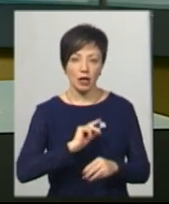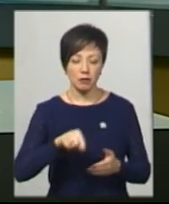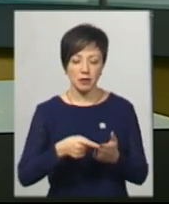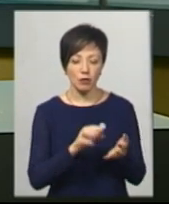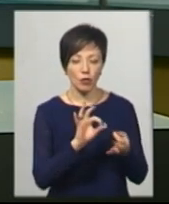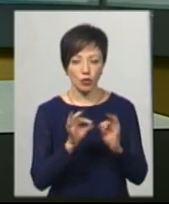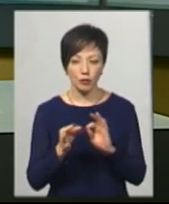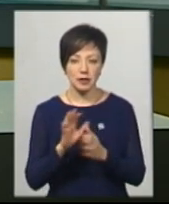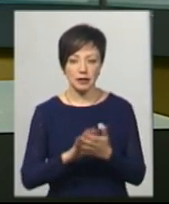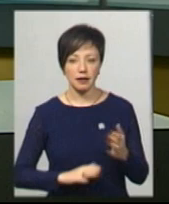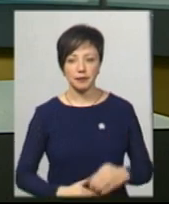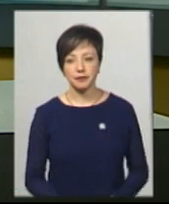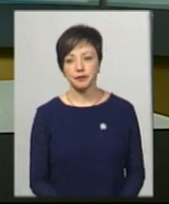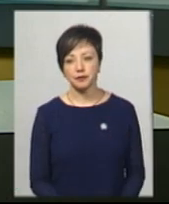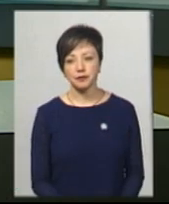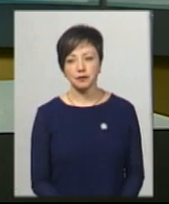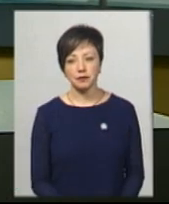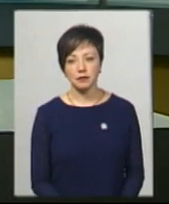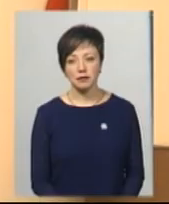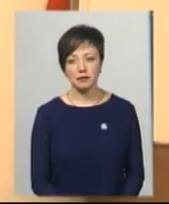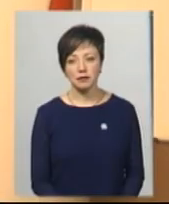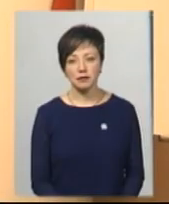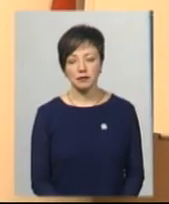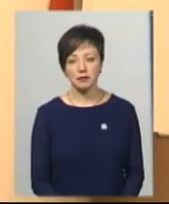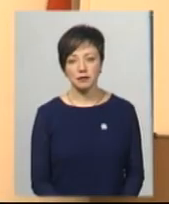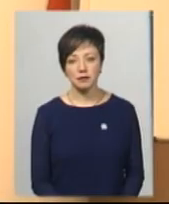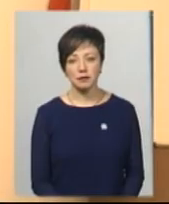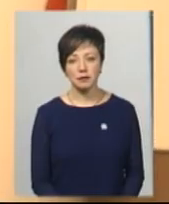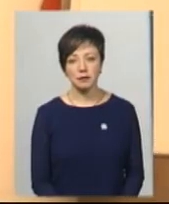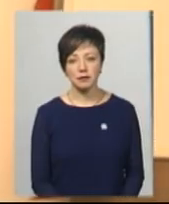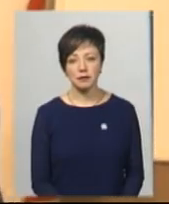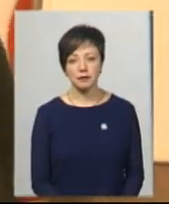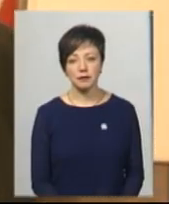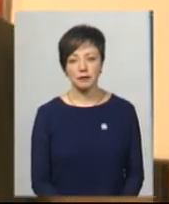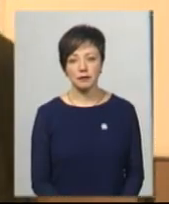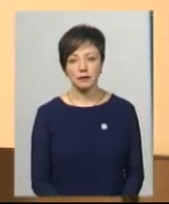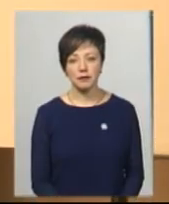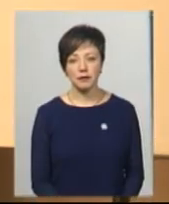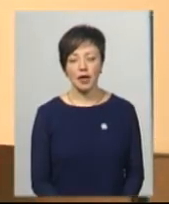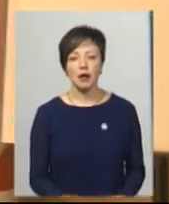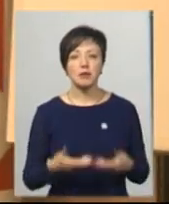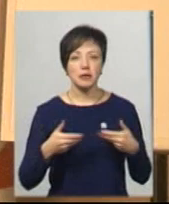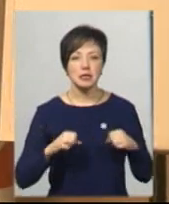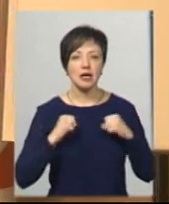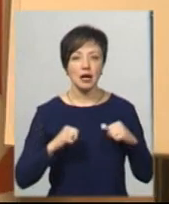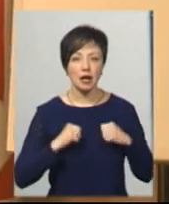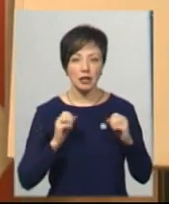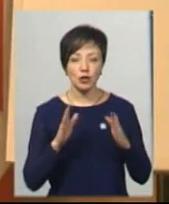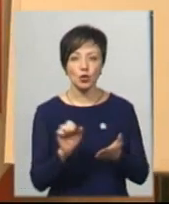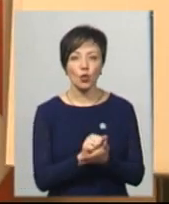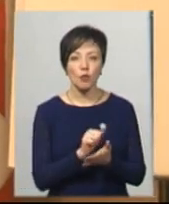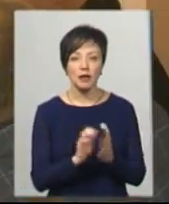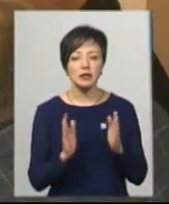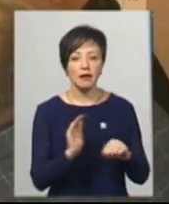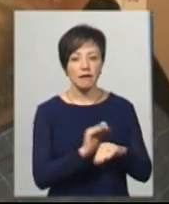Подробиці в сюжеті Тетяни Ворожцової. Ми, звісно, всіми силами старались. Ми старались, тільки документи,